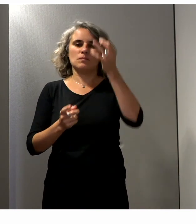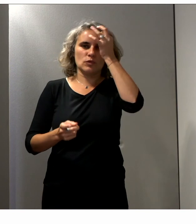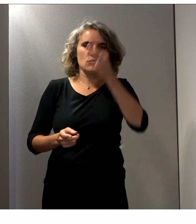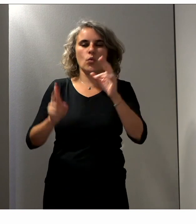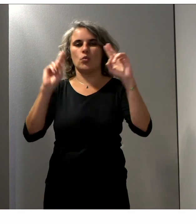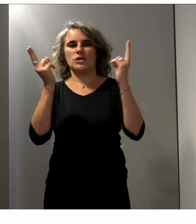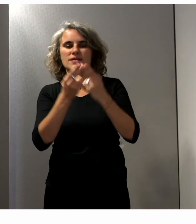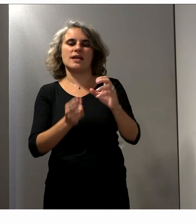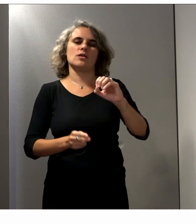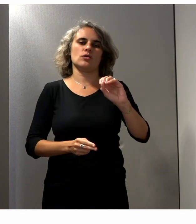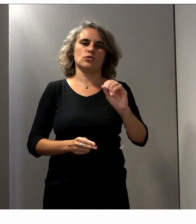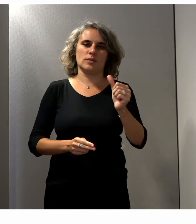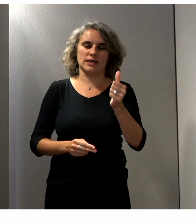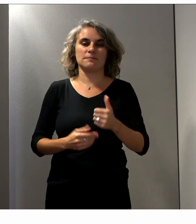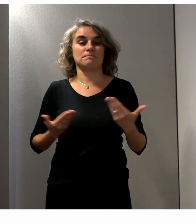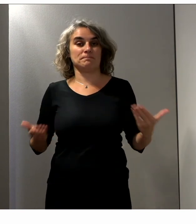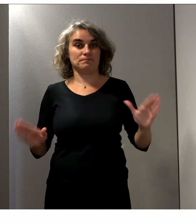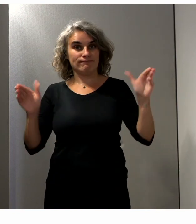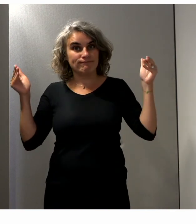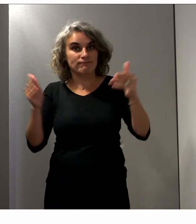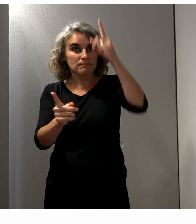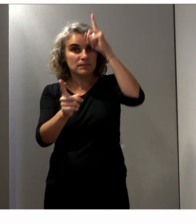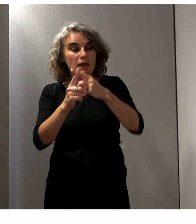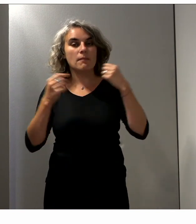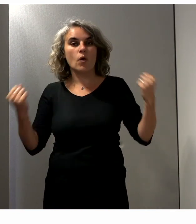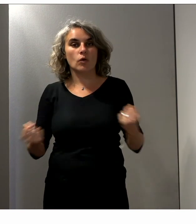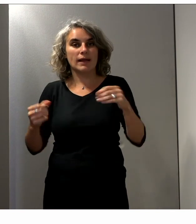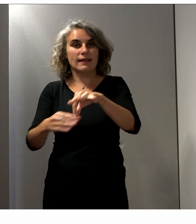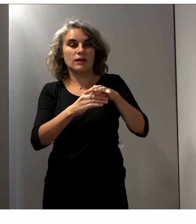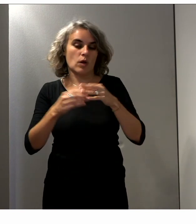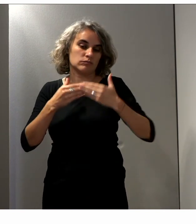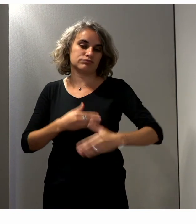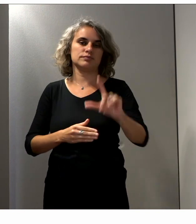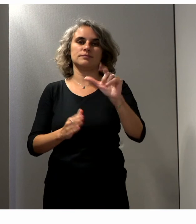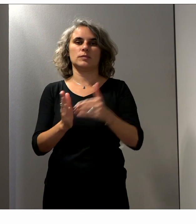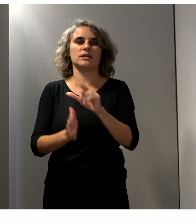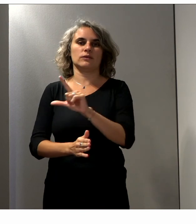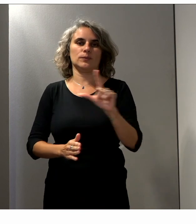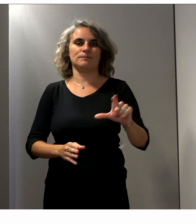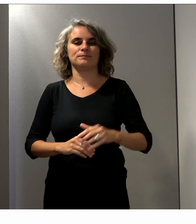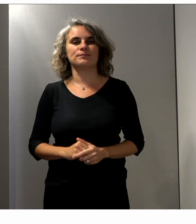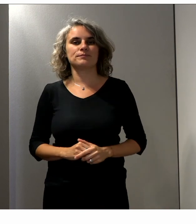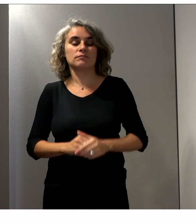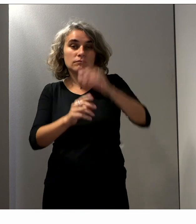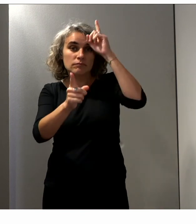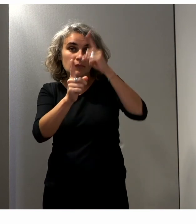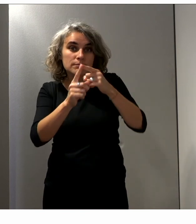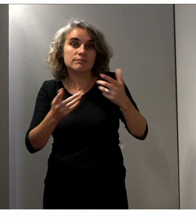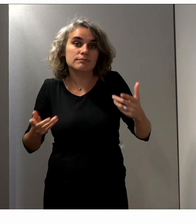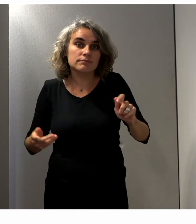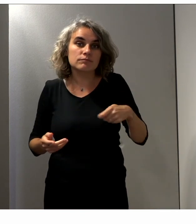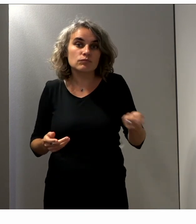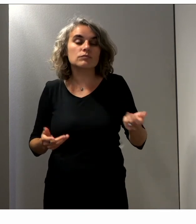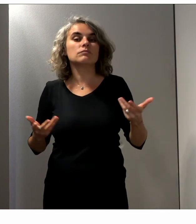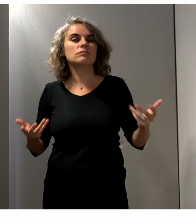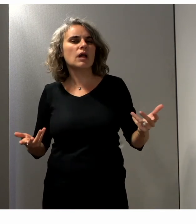et nous allons donc aborder ce thème des campagnes électorales. Alors, c'est un thème qui vient s'intercaler après